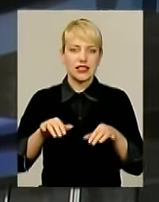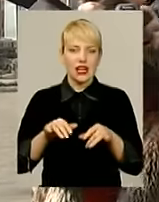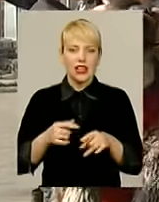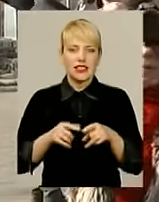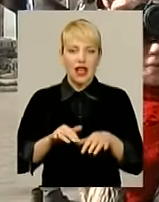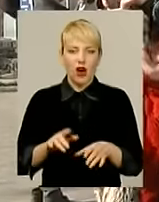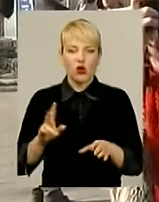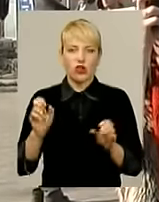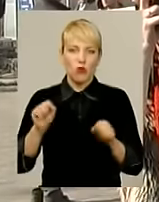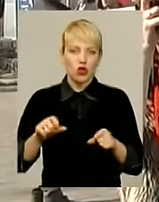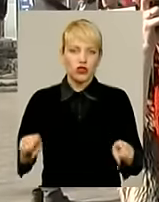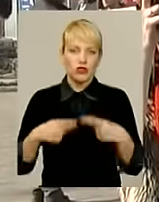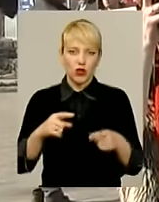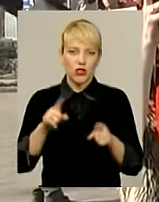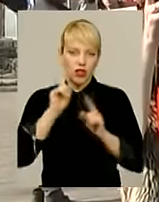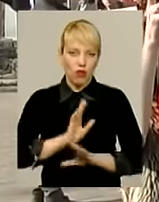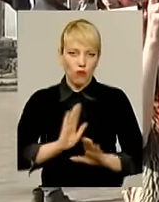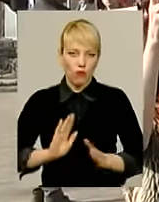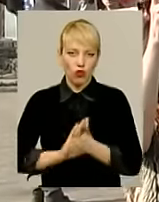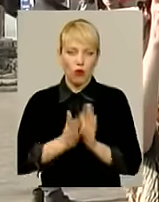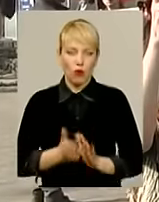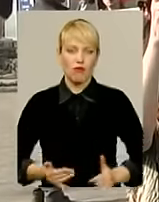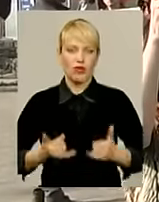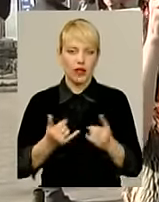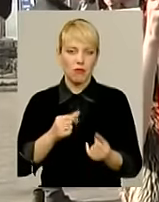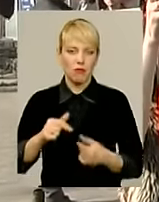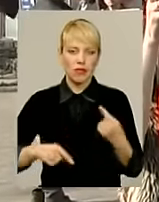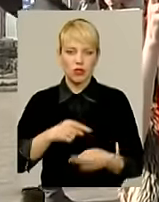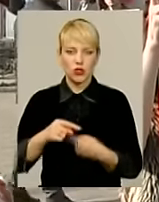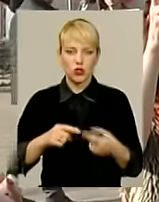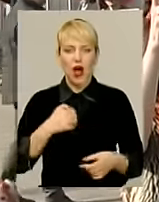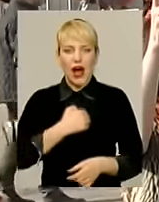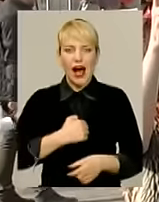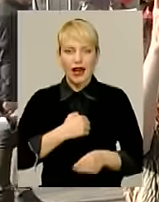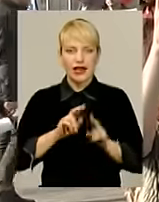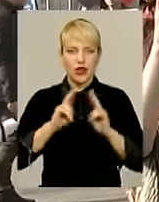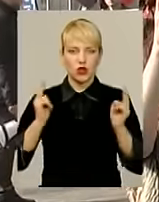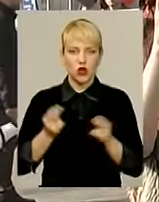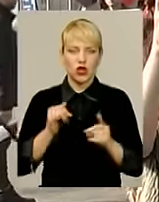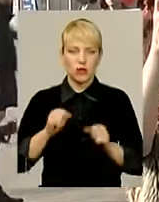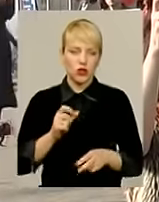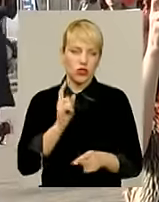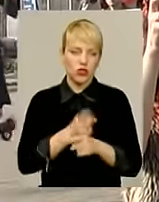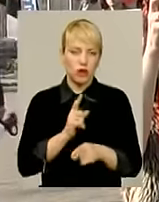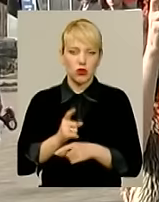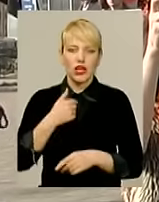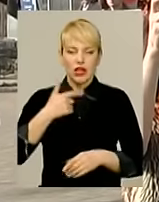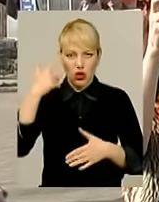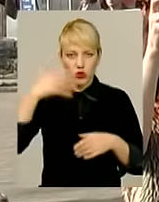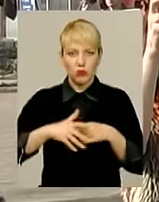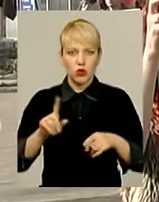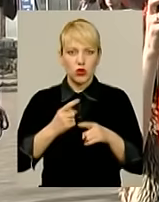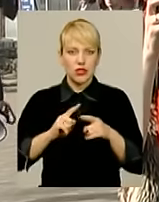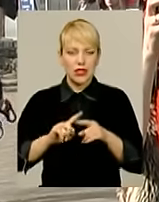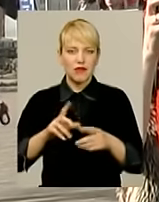створити некомфортні умови для бізнесу агресора. Це як мінімум. Як максимум, його можна заборонити. Звичайно розумію, що ці речі